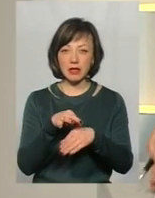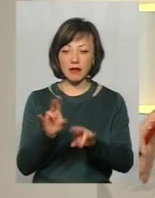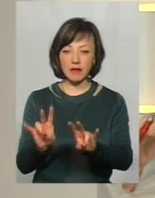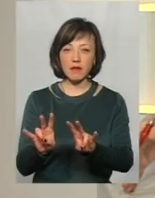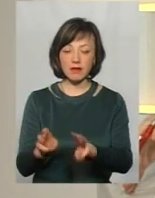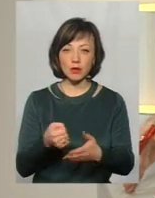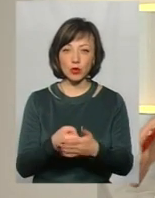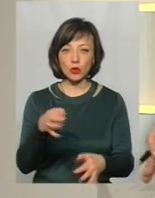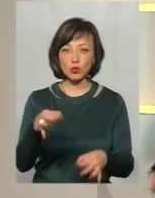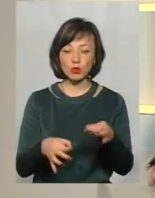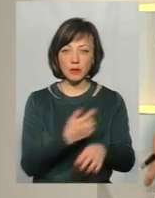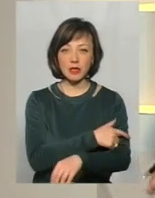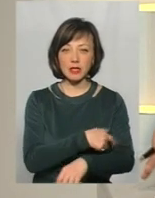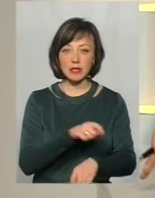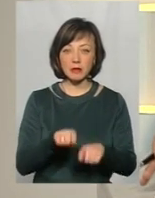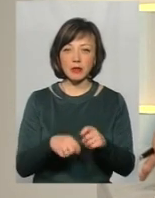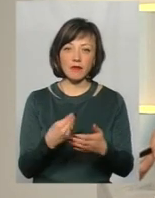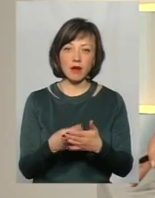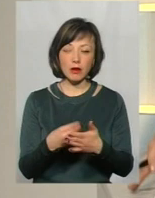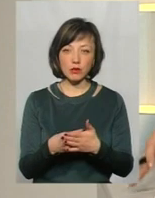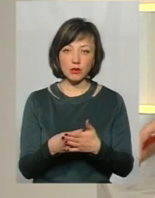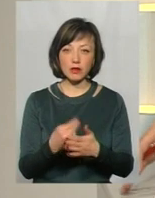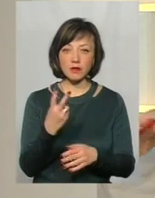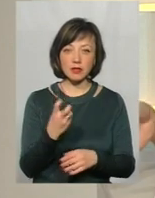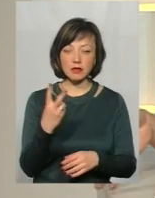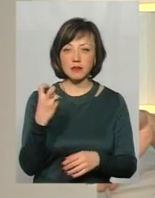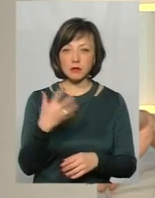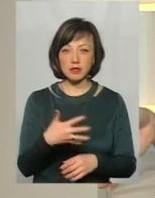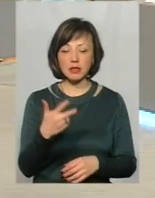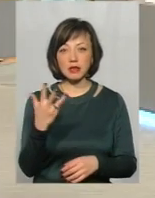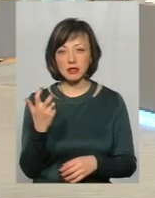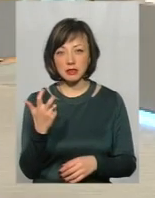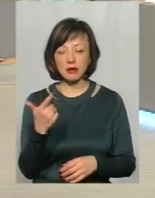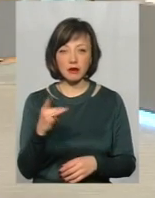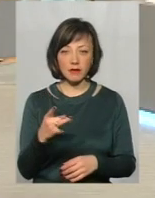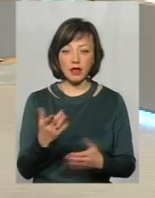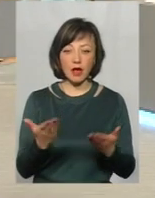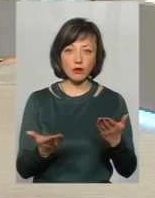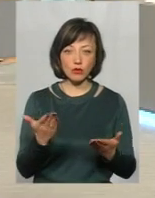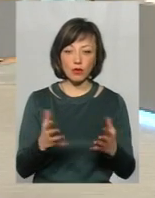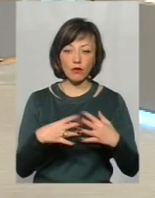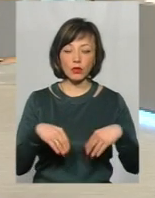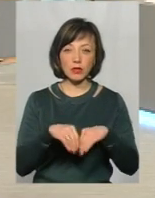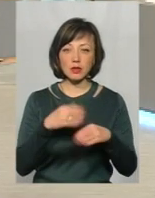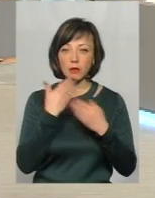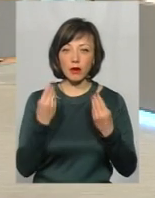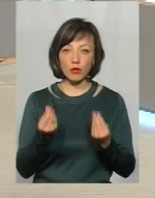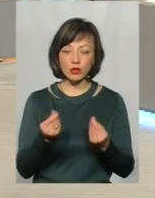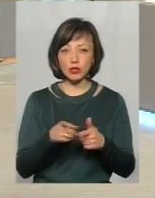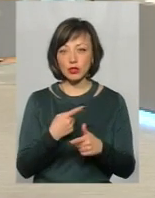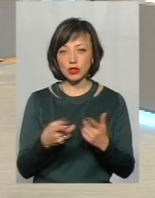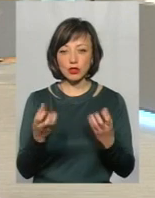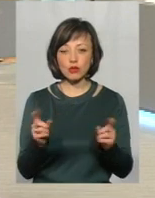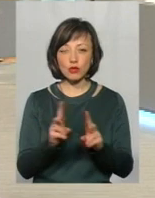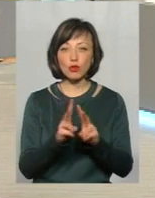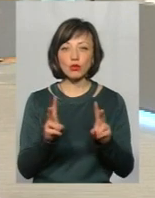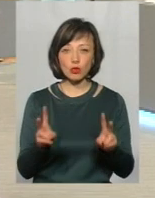до судмедекспертизи вартує приблизно 200-250-300 гривень. От якщо в родини там немає коштів, чи ще хтось,